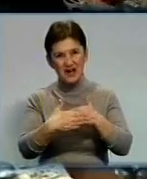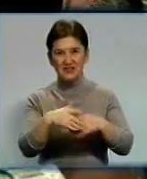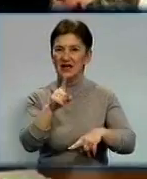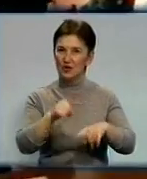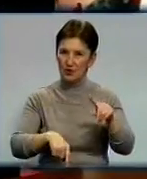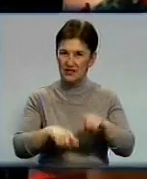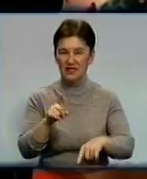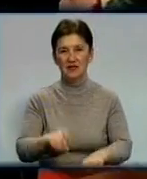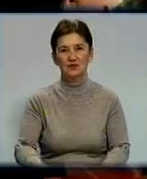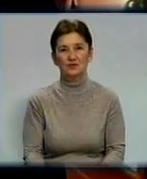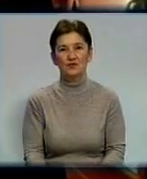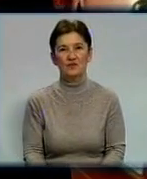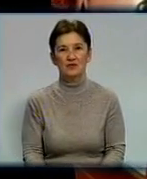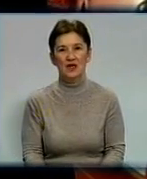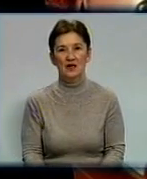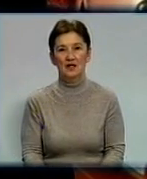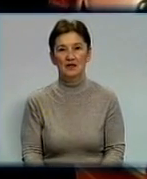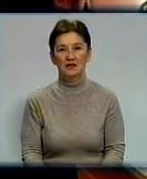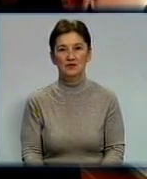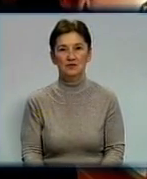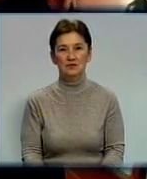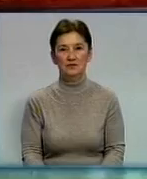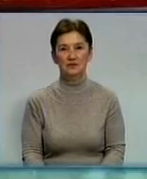Яна Семенюк, Олександр Катаруша. День за днем.